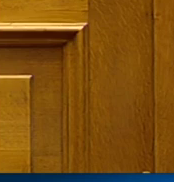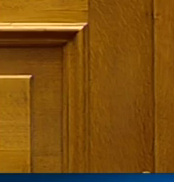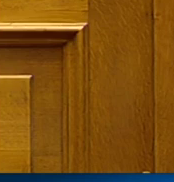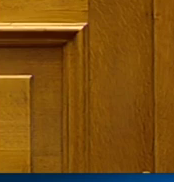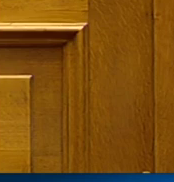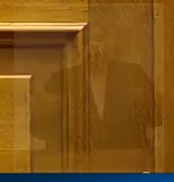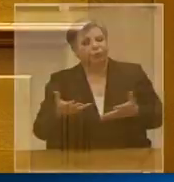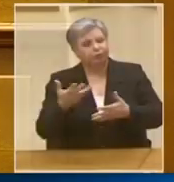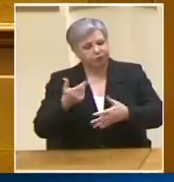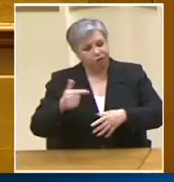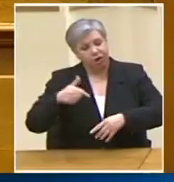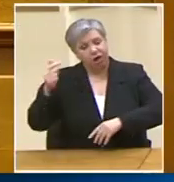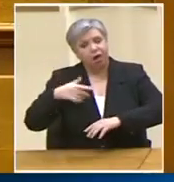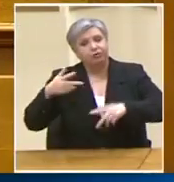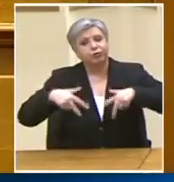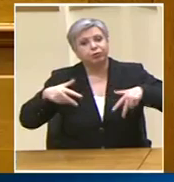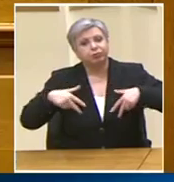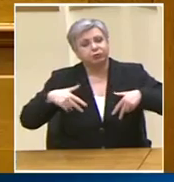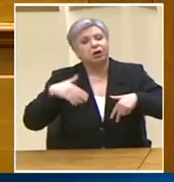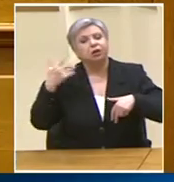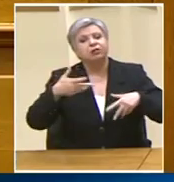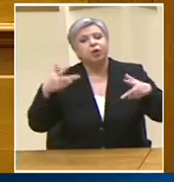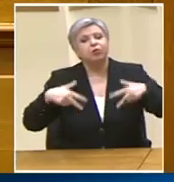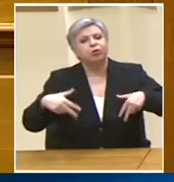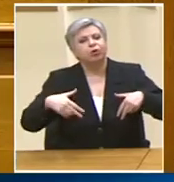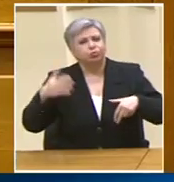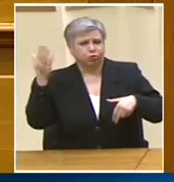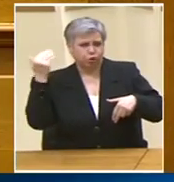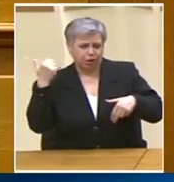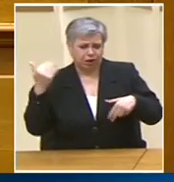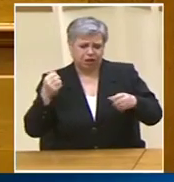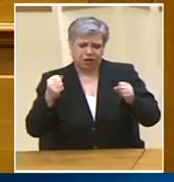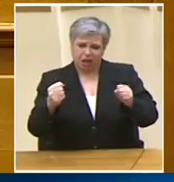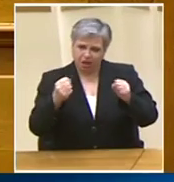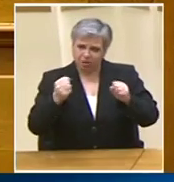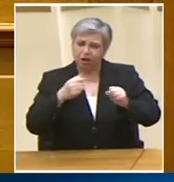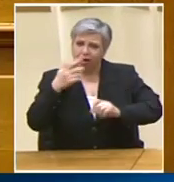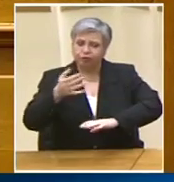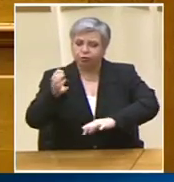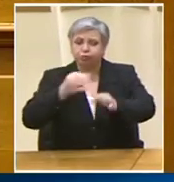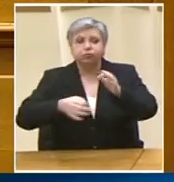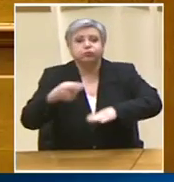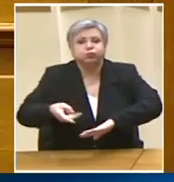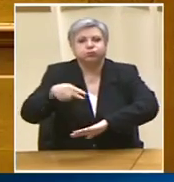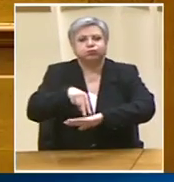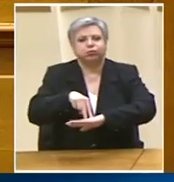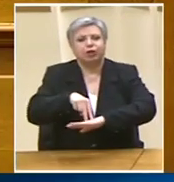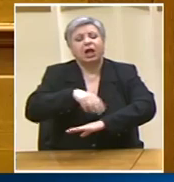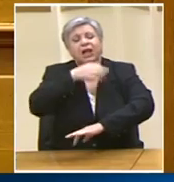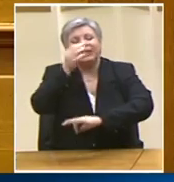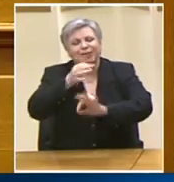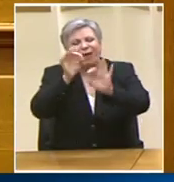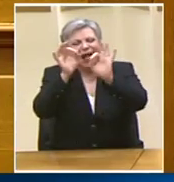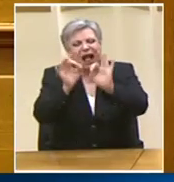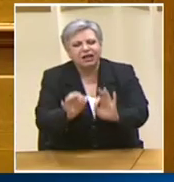ο Παύλος Οπολάκη στην προηγούμενη εβδομάδα παρουσίασε αναλυτικά από αυτό εδώ το βήμα τον κατάλογο με